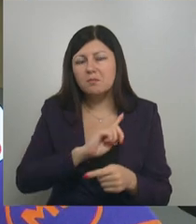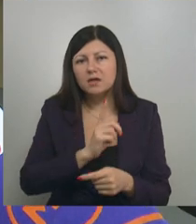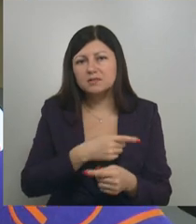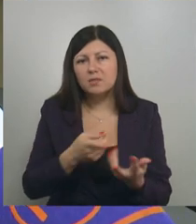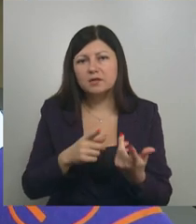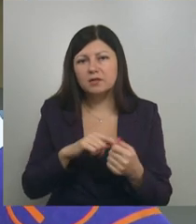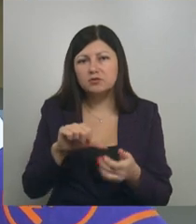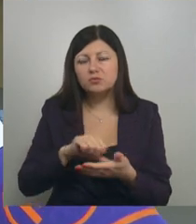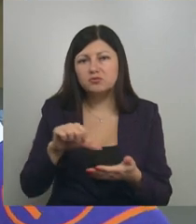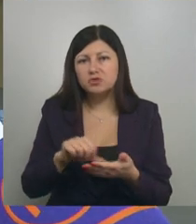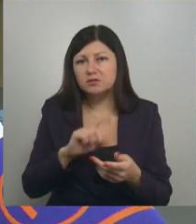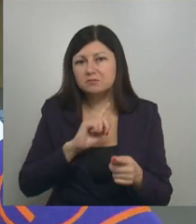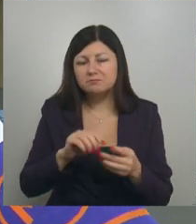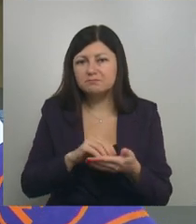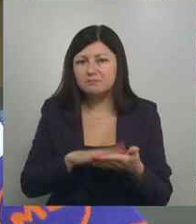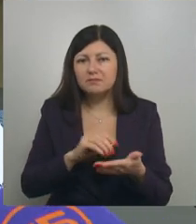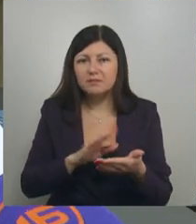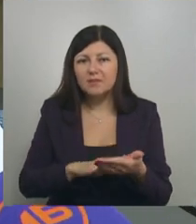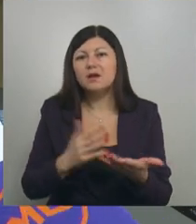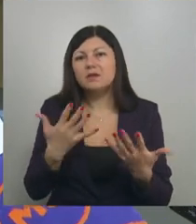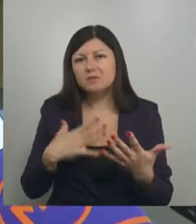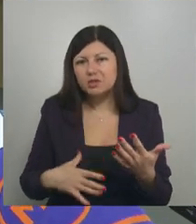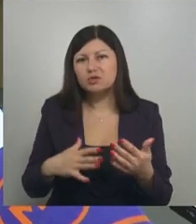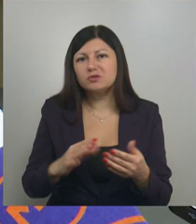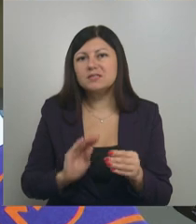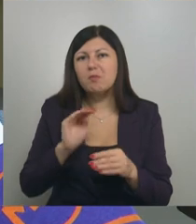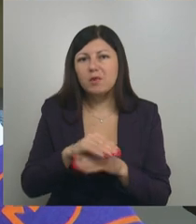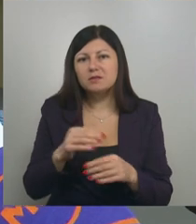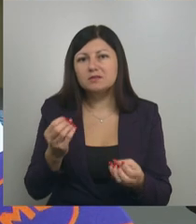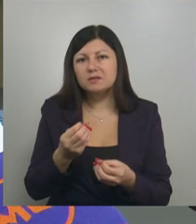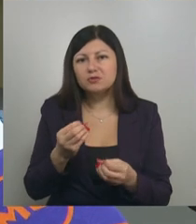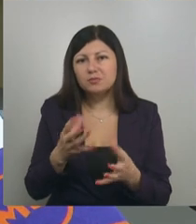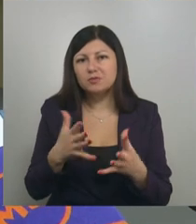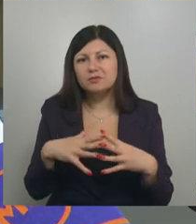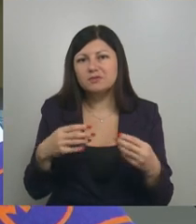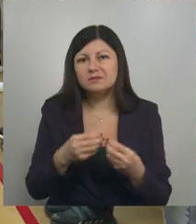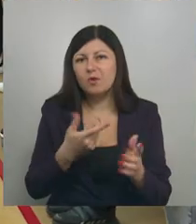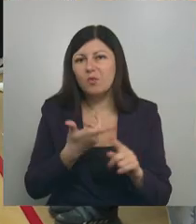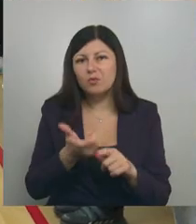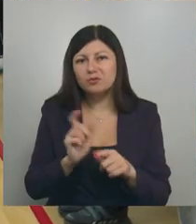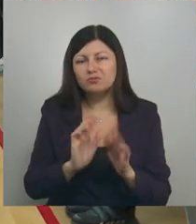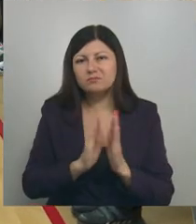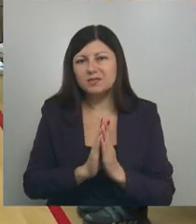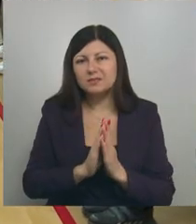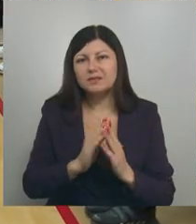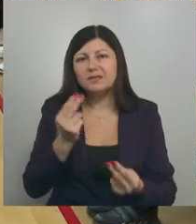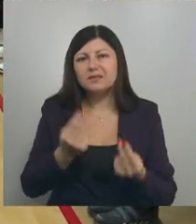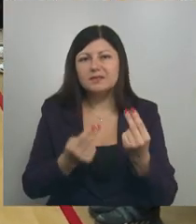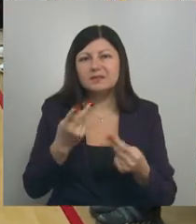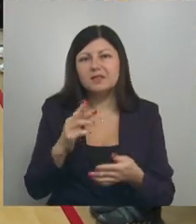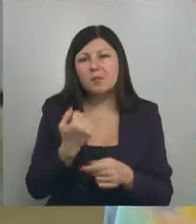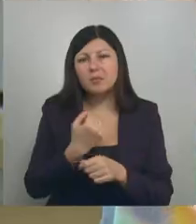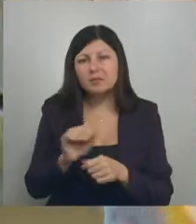количество участников набрали в регистрацию. Пришлось даже дополнительно еще, потому что семьи очень просились. Игры для победителей